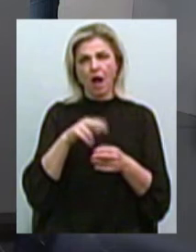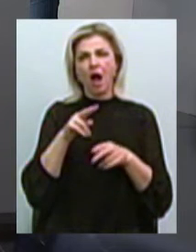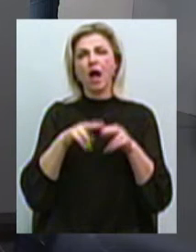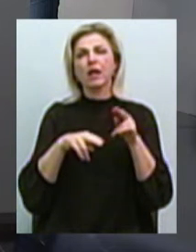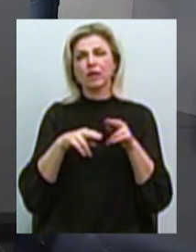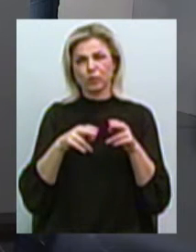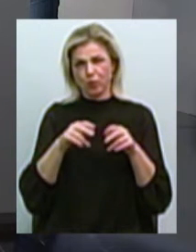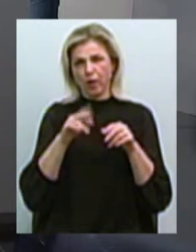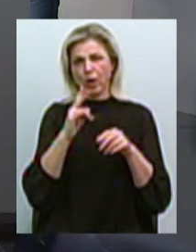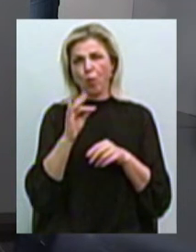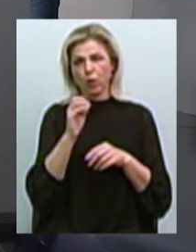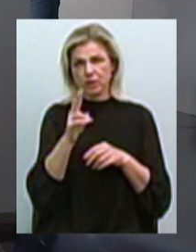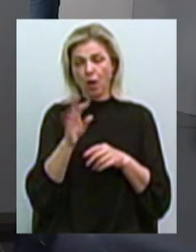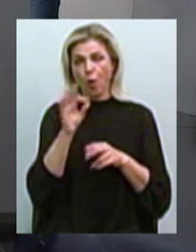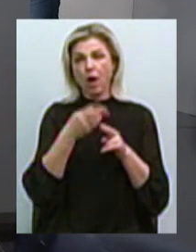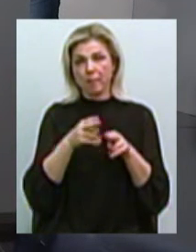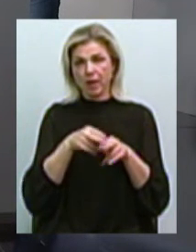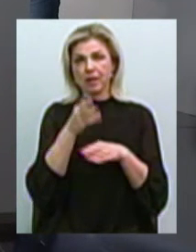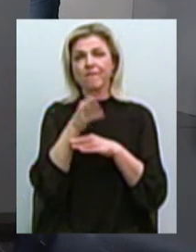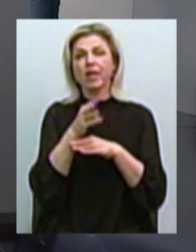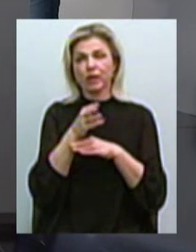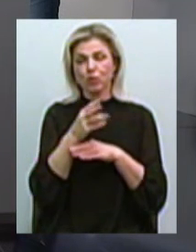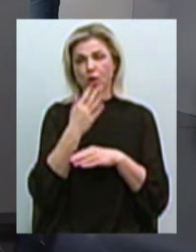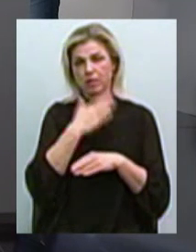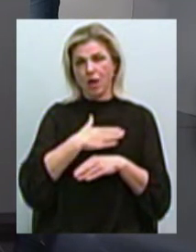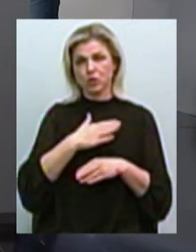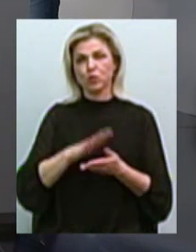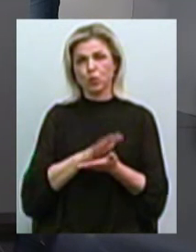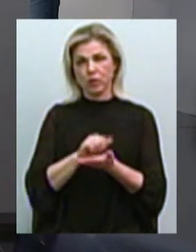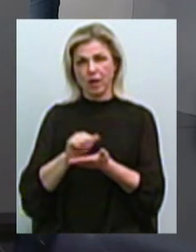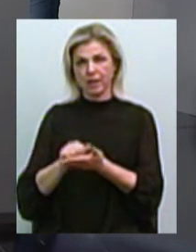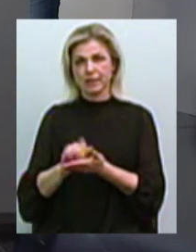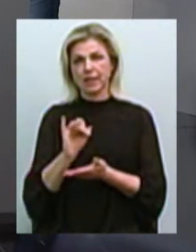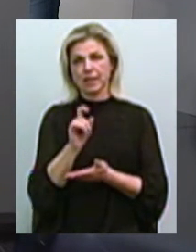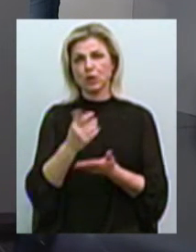Про це у відеоматеріалі наших колег зі служби новин.